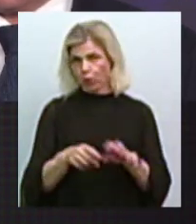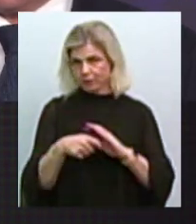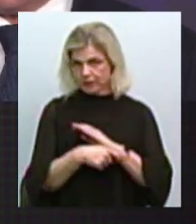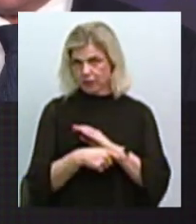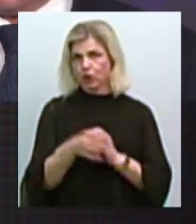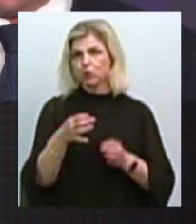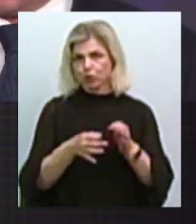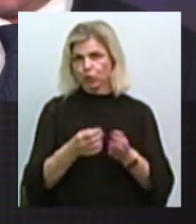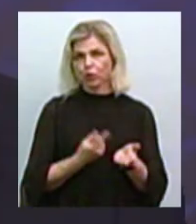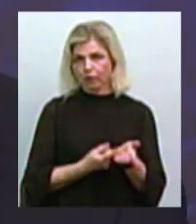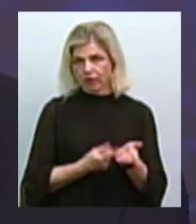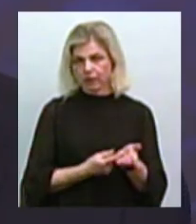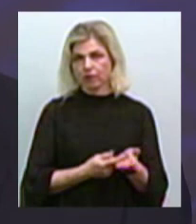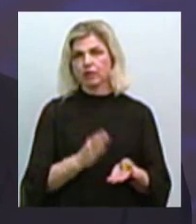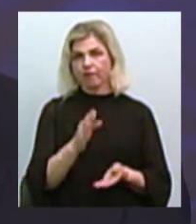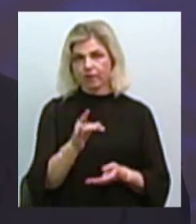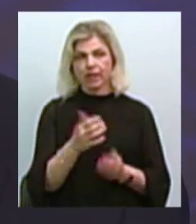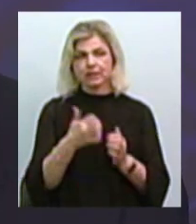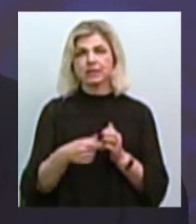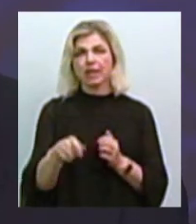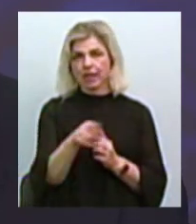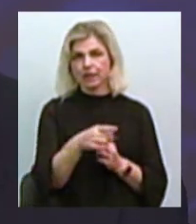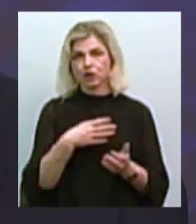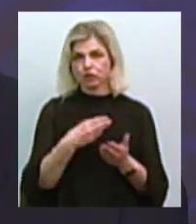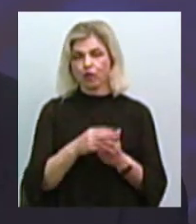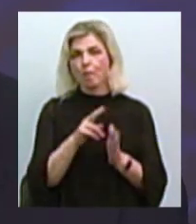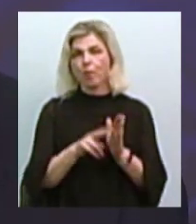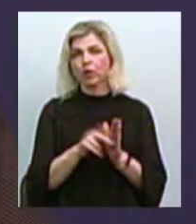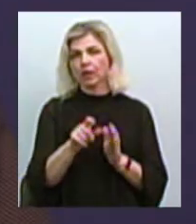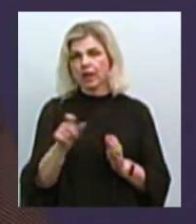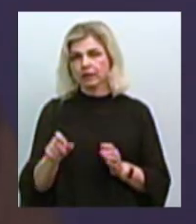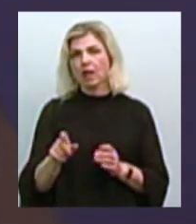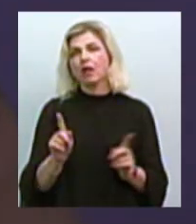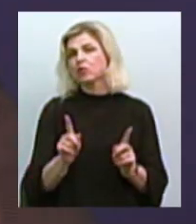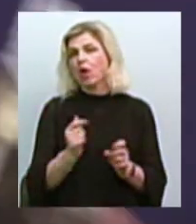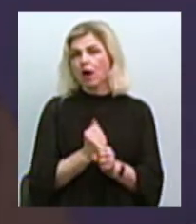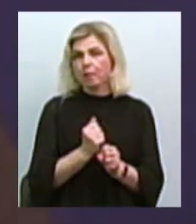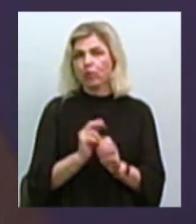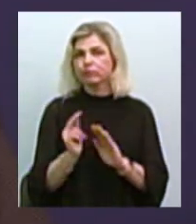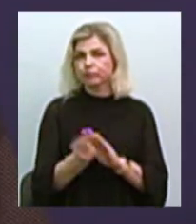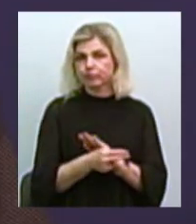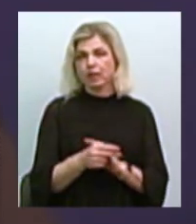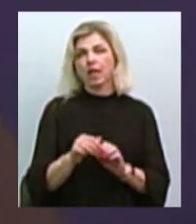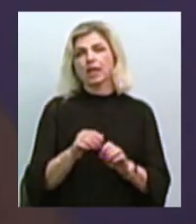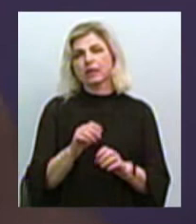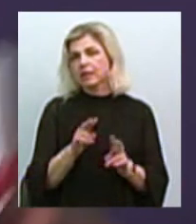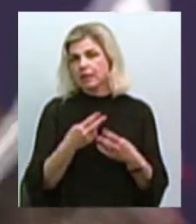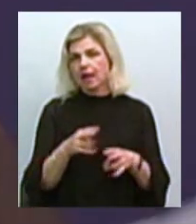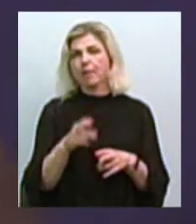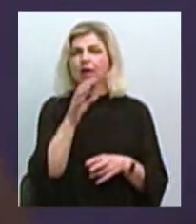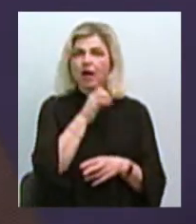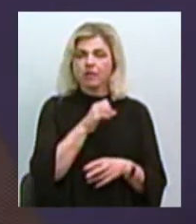це доведено. Тобто, ви серед своїх підлеглих якусь роботу провели, що не треба там красти, не треба